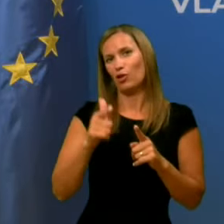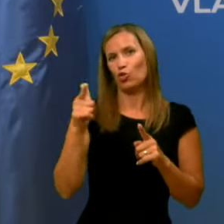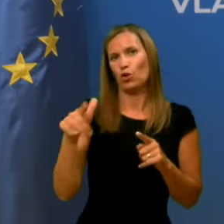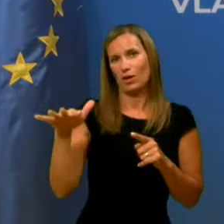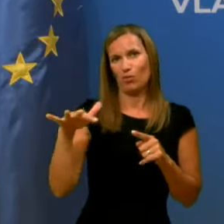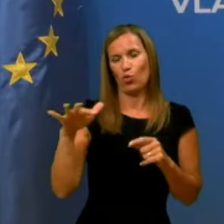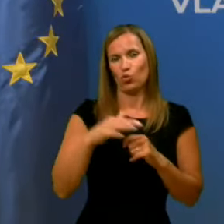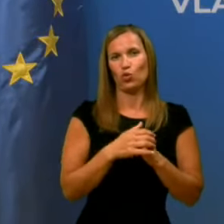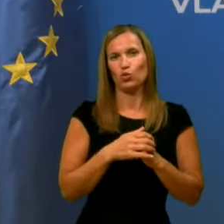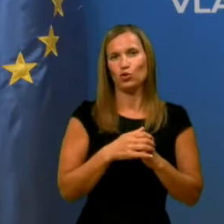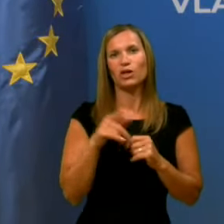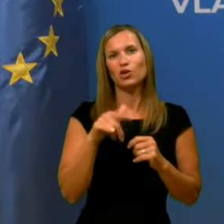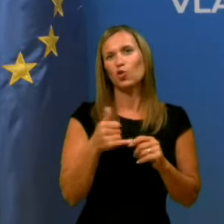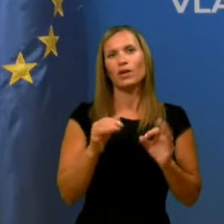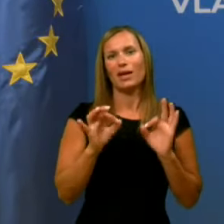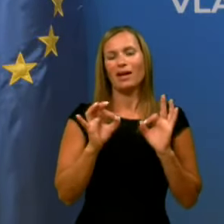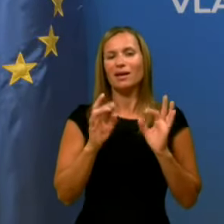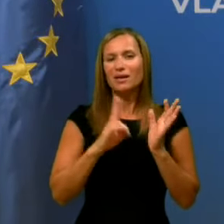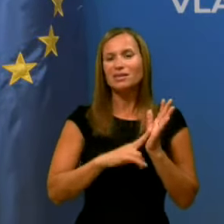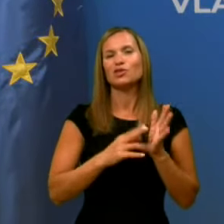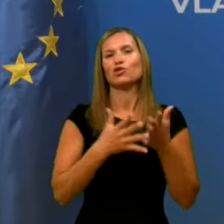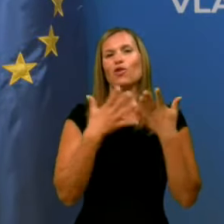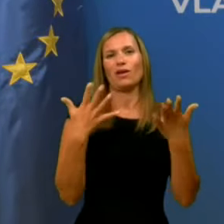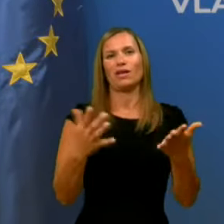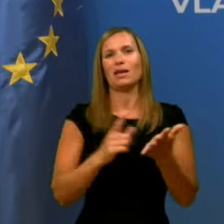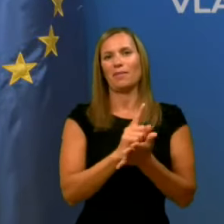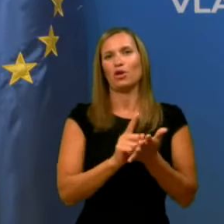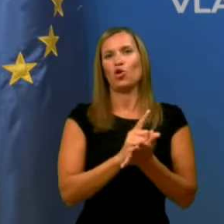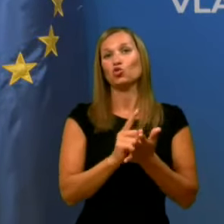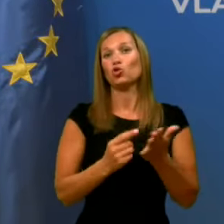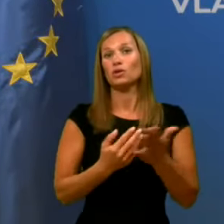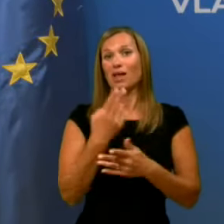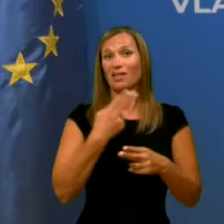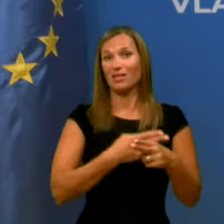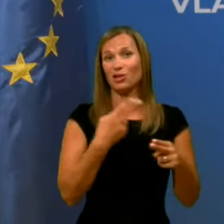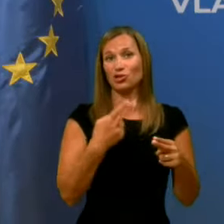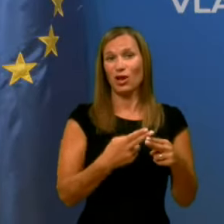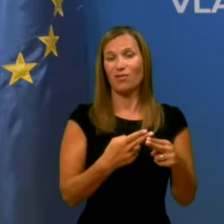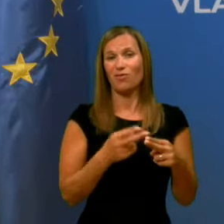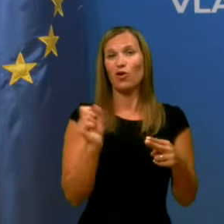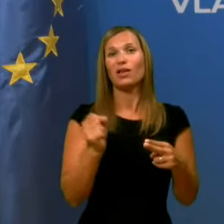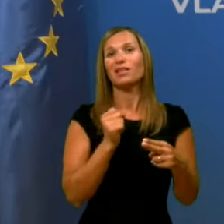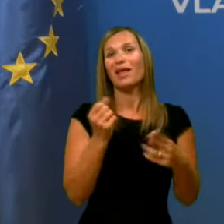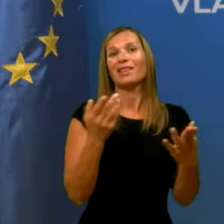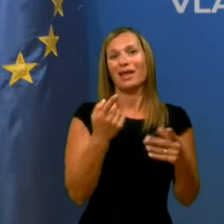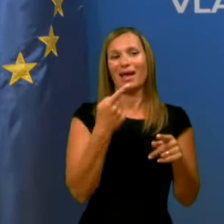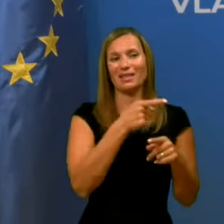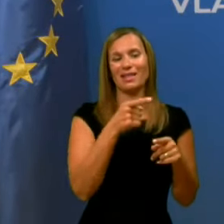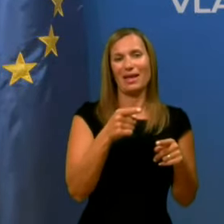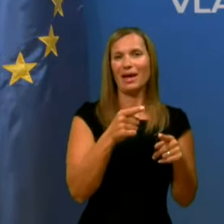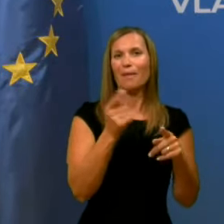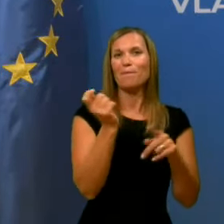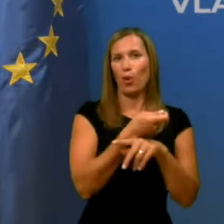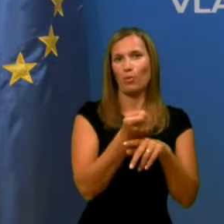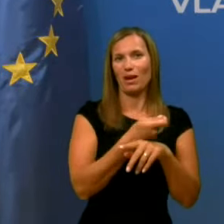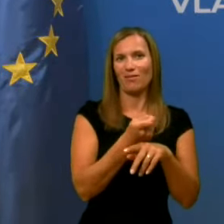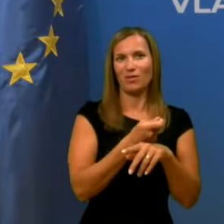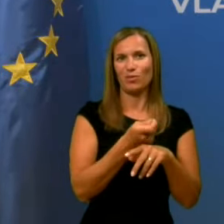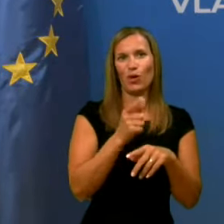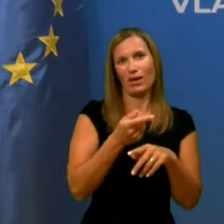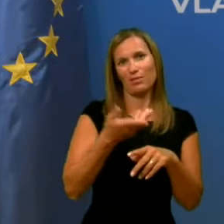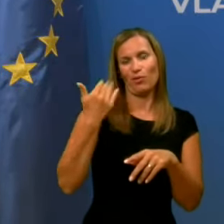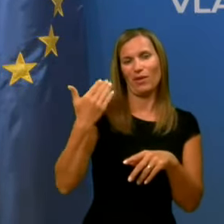to je resnično res velika priložnost za državo, da nekaj tega saj popravimo, kar je bilo v